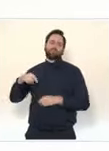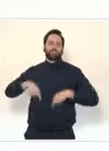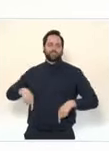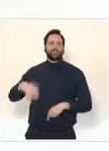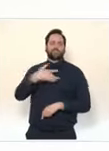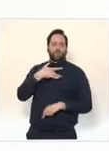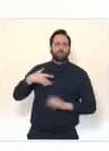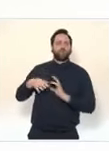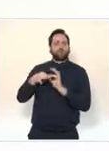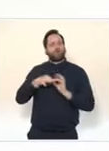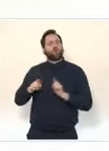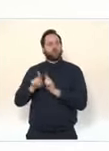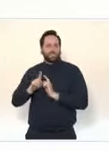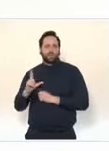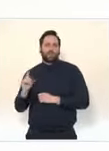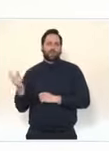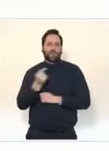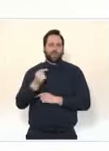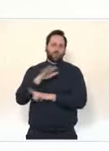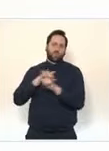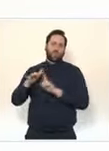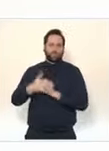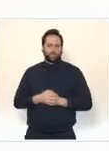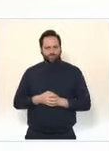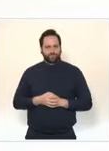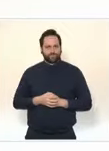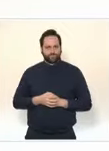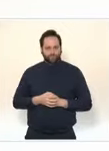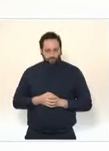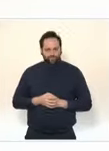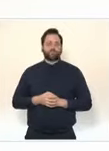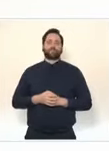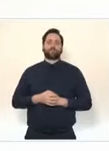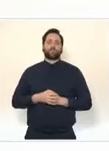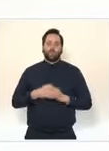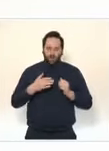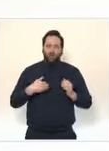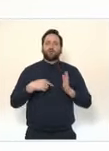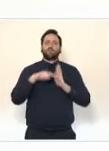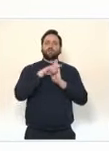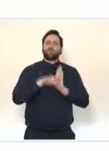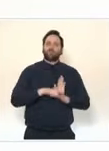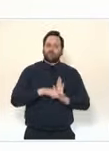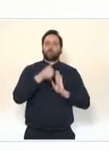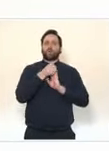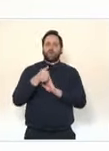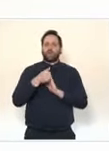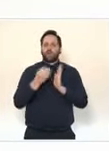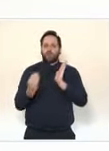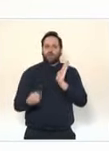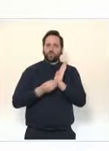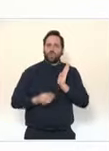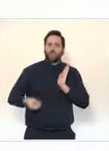un instant. Et si nous pouvons procéder à cet élargissement, c'est que notre campagne de vaccination